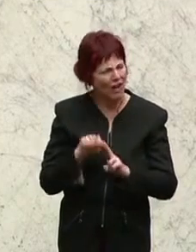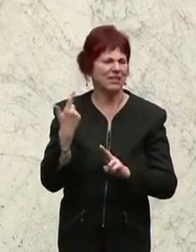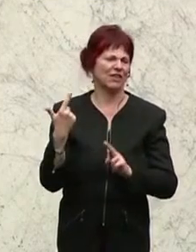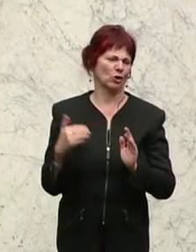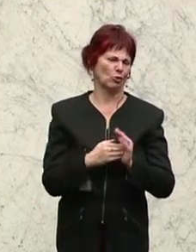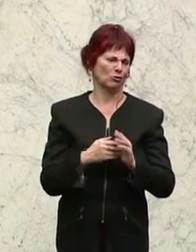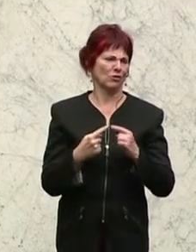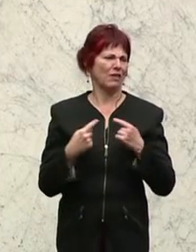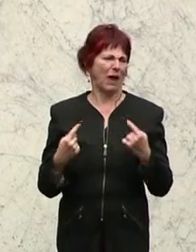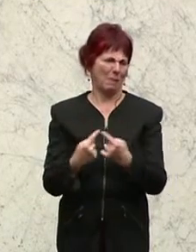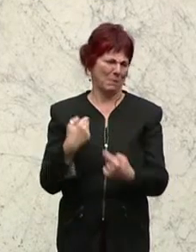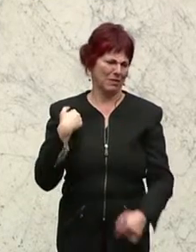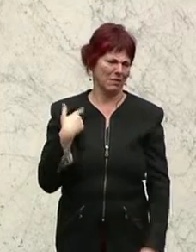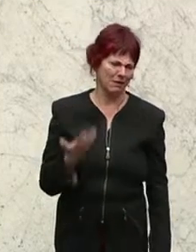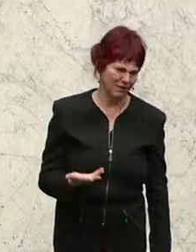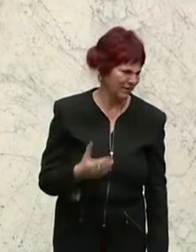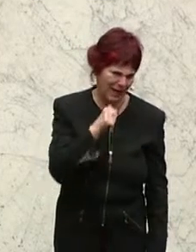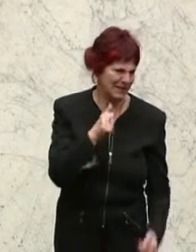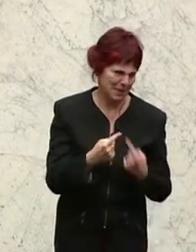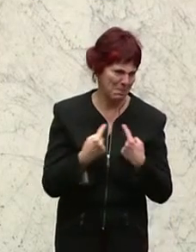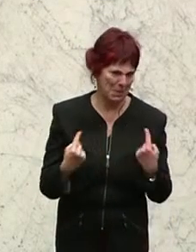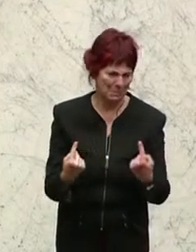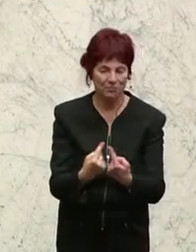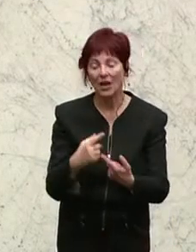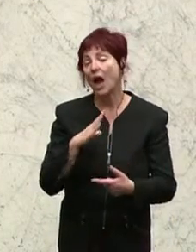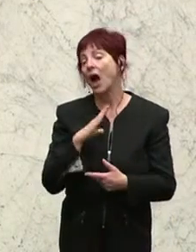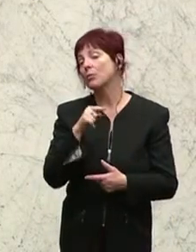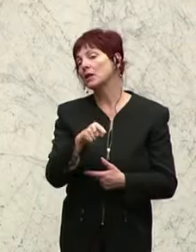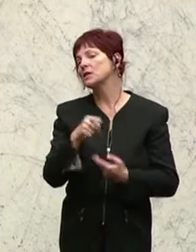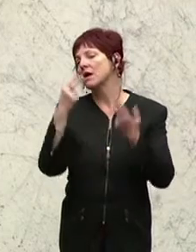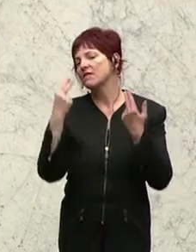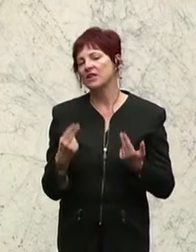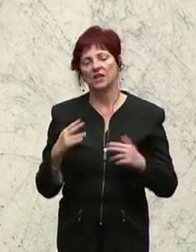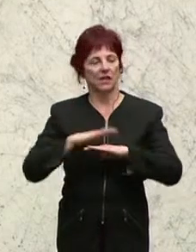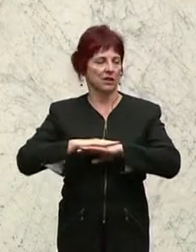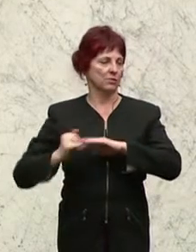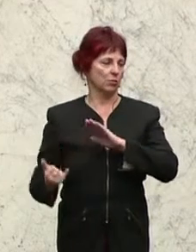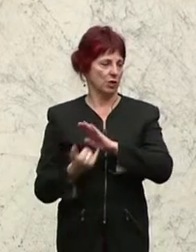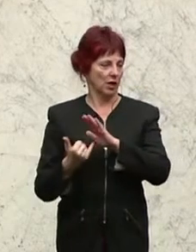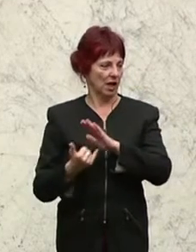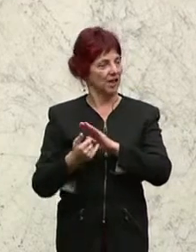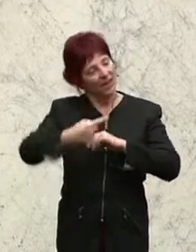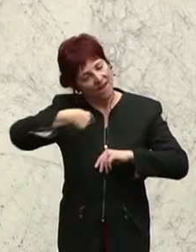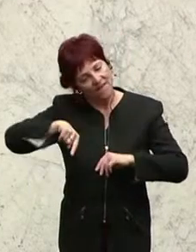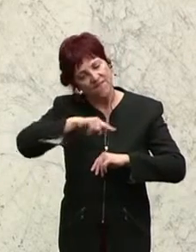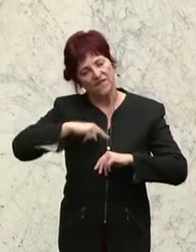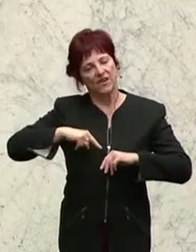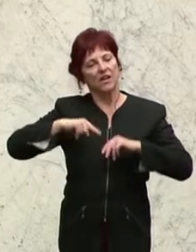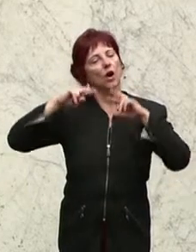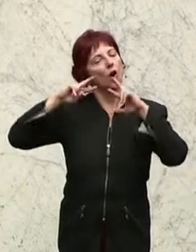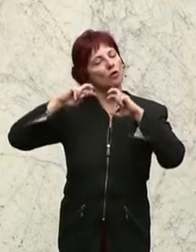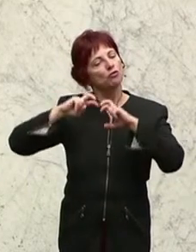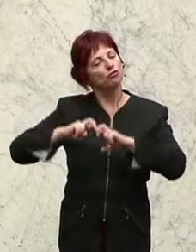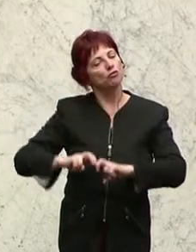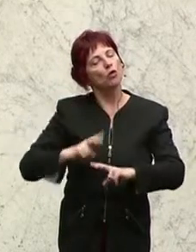Aber es ist das ein ganz wichtiges Projekt, zu dem wir, mit mir weine ich jetzt die österreichische Forschungsgemeinschaft, der Herrn Präsident,